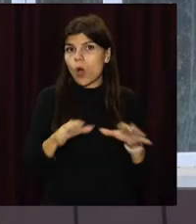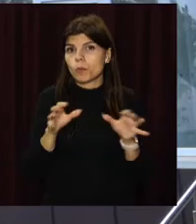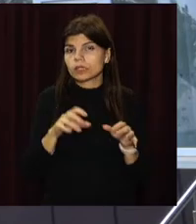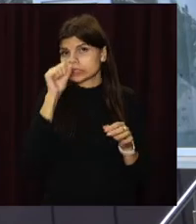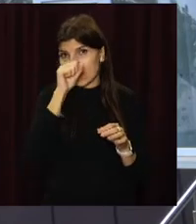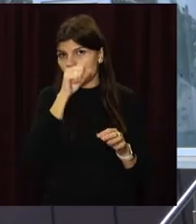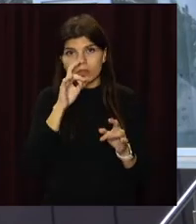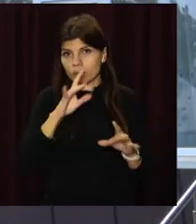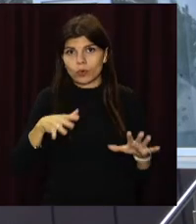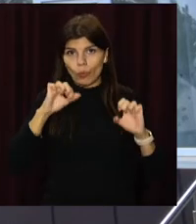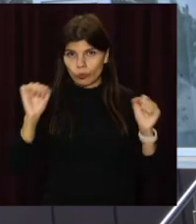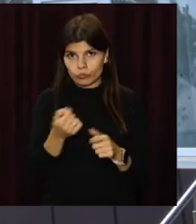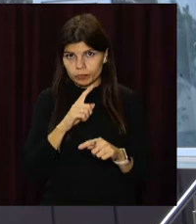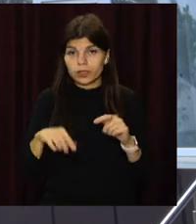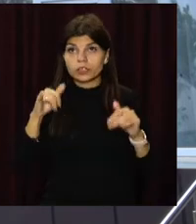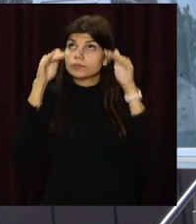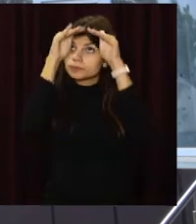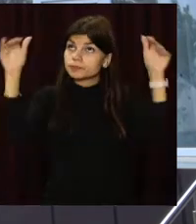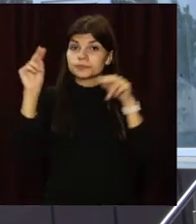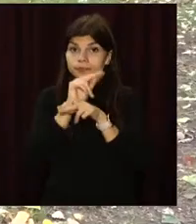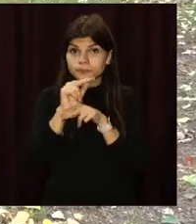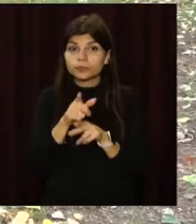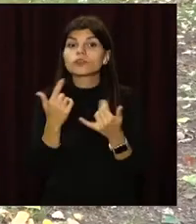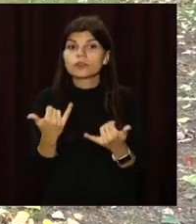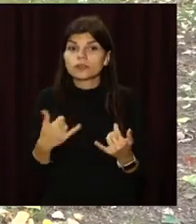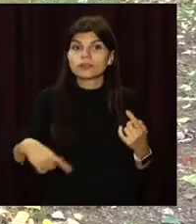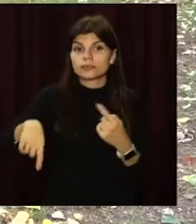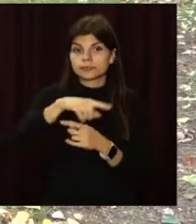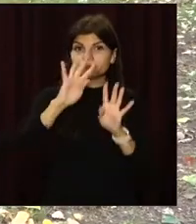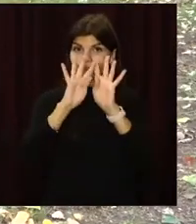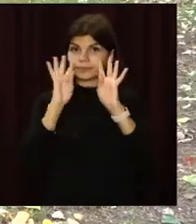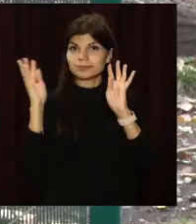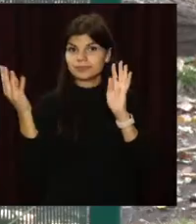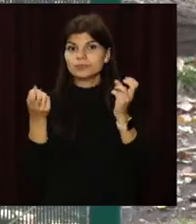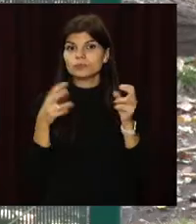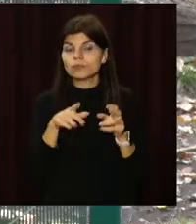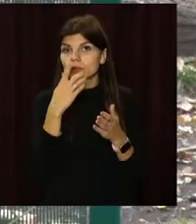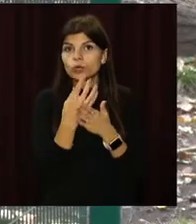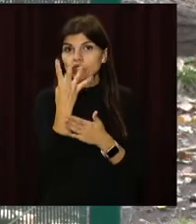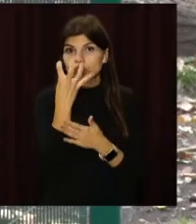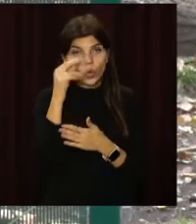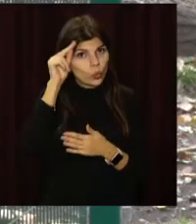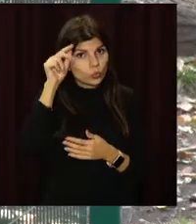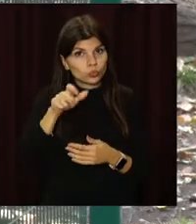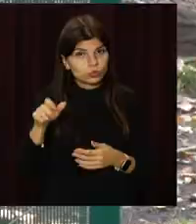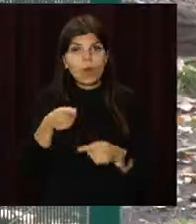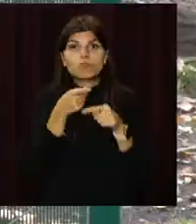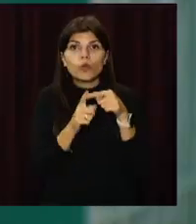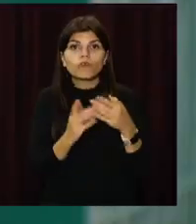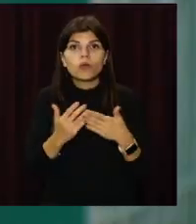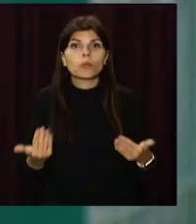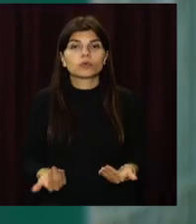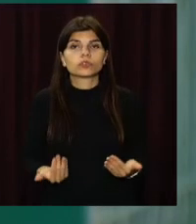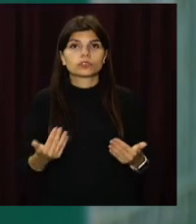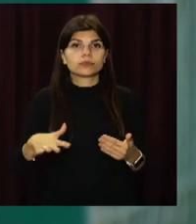опаленні. Крім того, полагодили дах. Зараз навколо монтують новий паркан. У школі навчаються майже 400 учнів. Половина з них